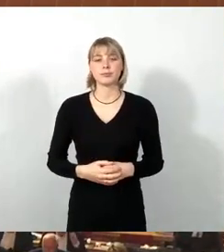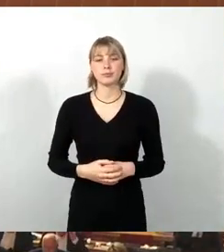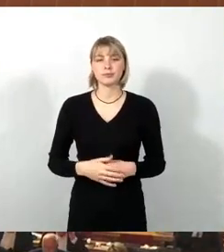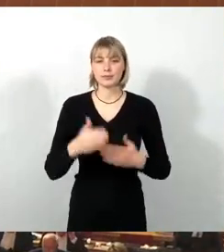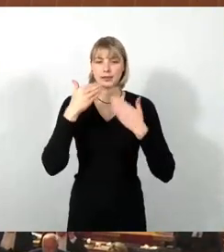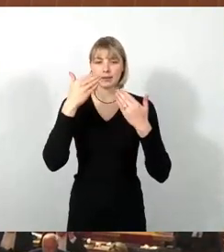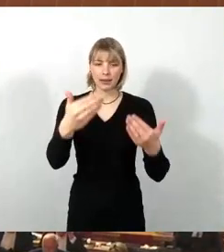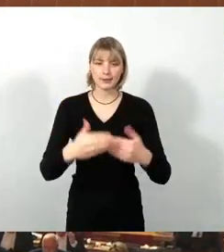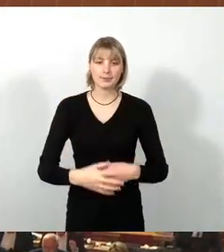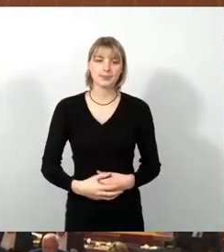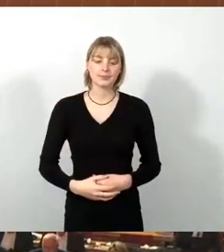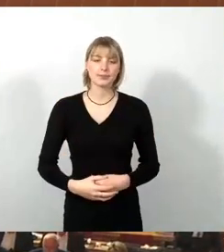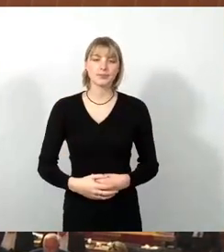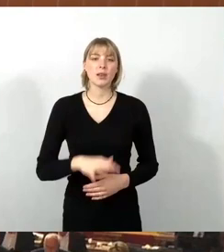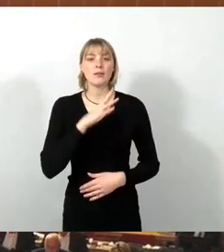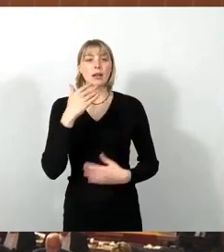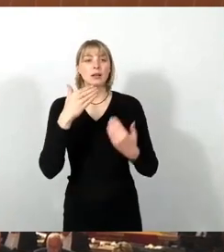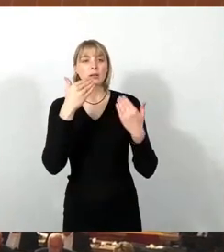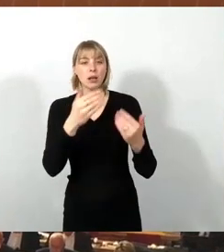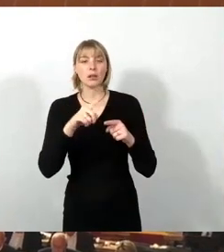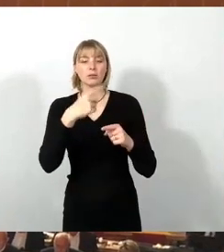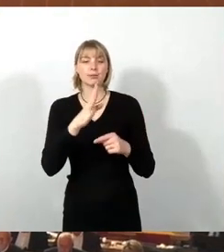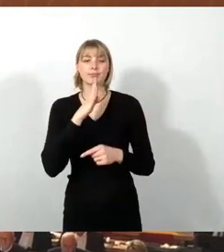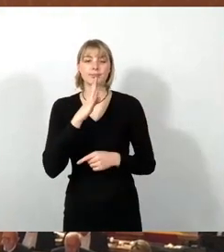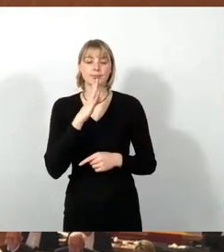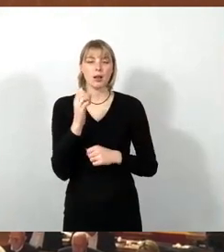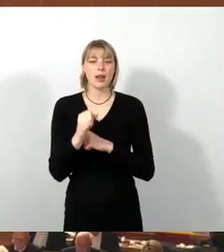Vielen Dank. Nächste Rednerin, Linke-Fraktion, Pia Bargobine.